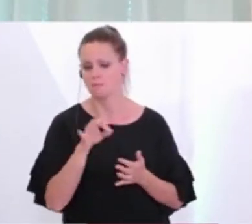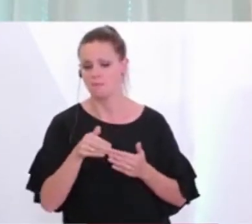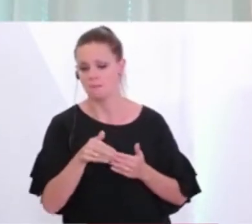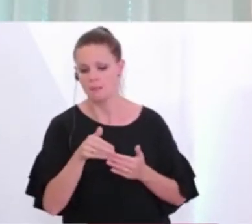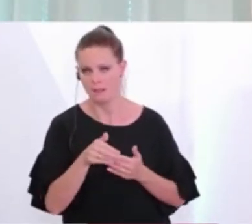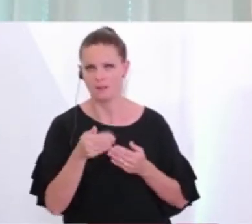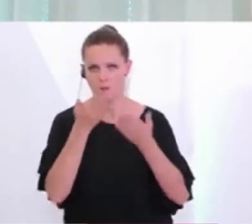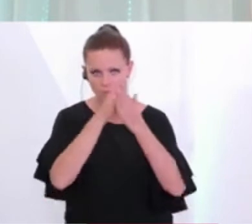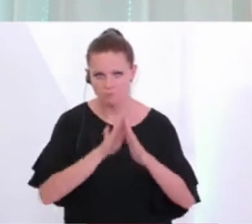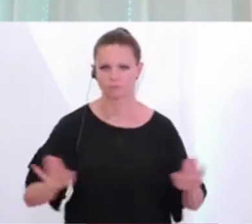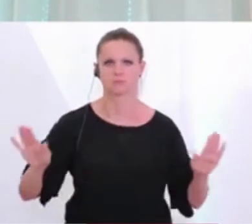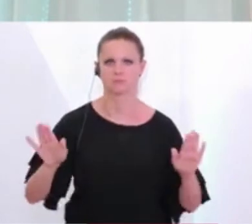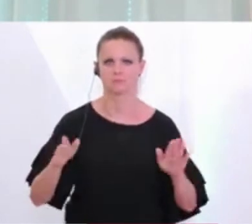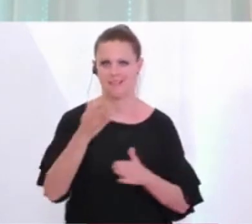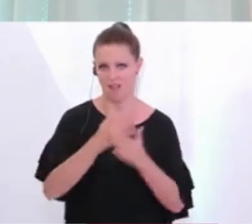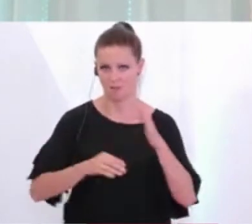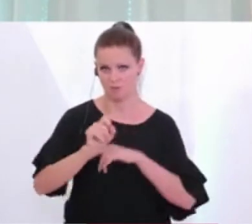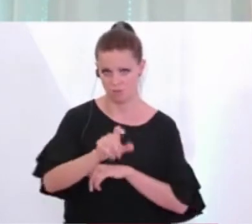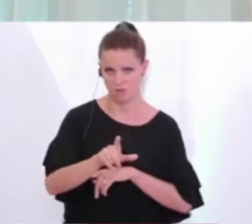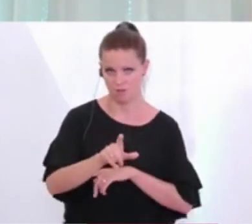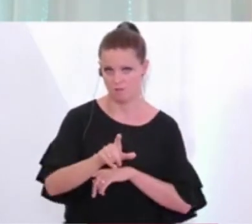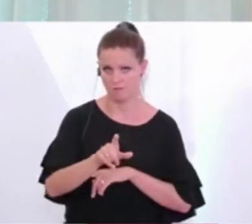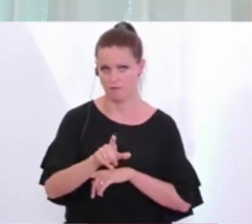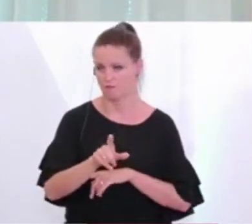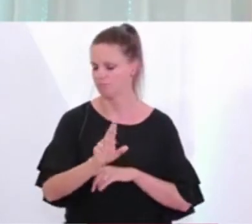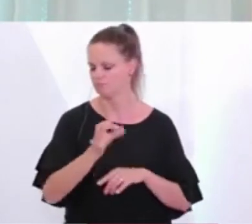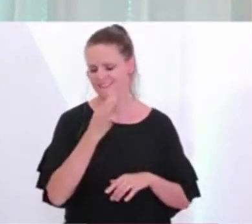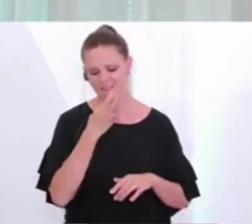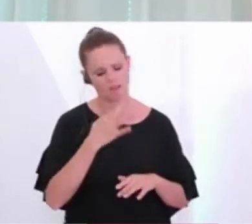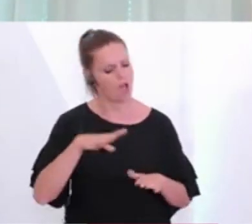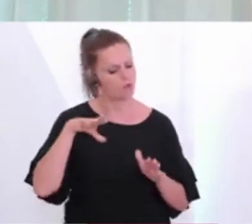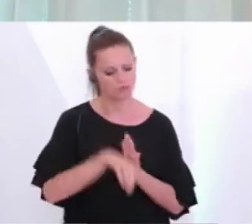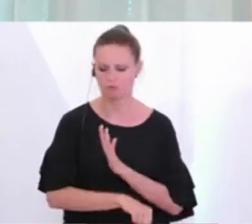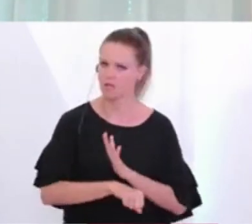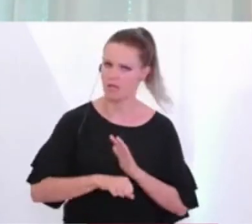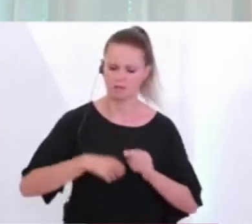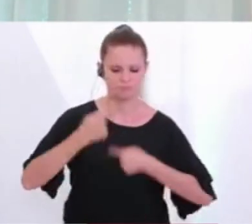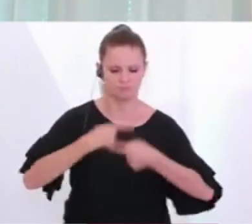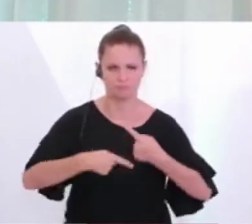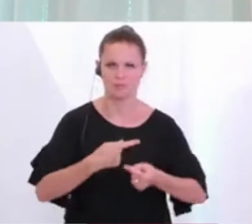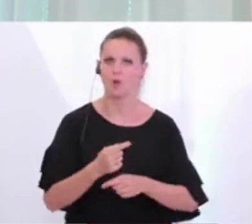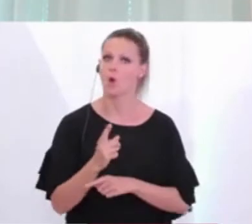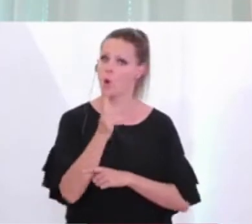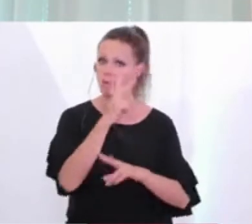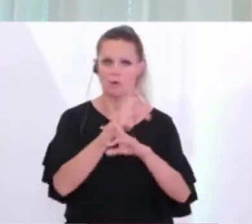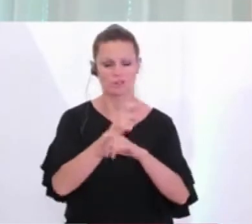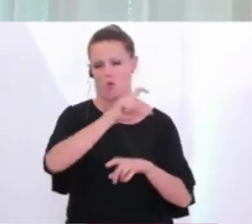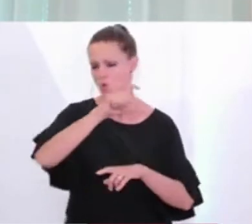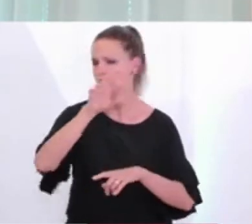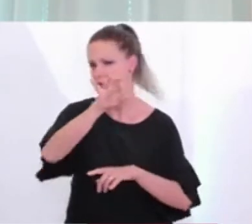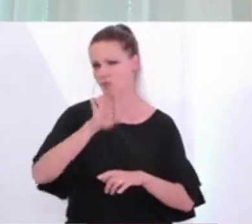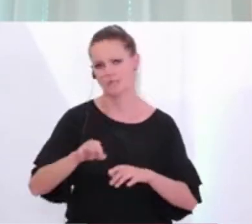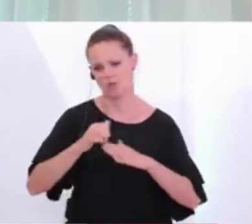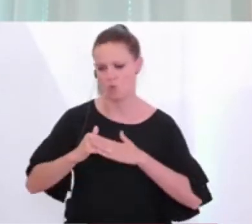halb zwölf. Und es wird hier sehr rigoros vorgegangen und Oberösterreich hat da unsere hundertprozentige